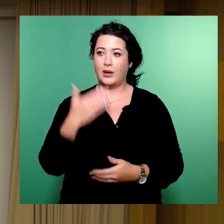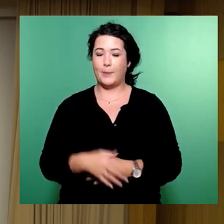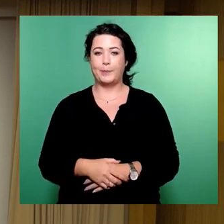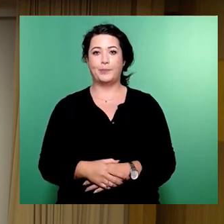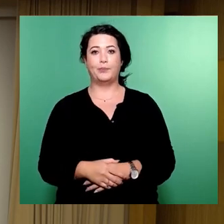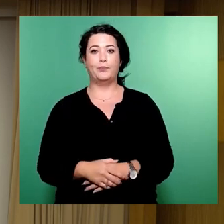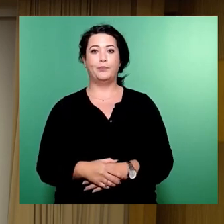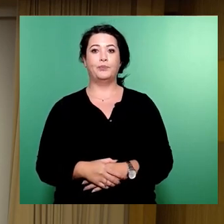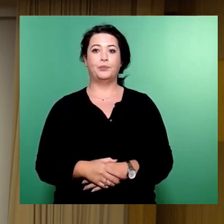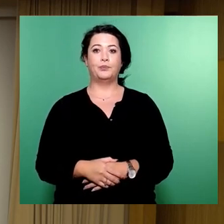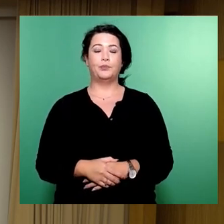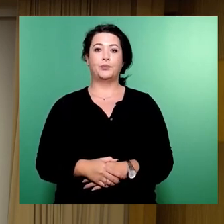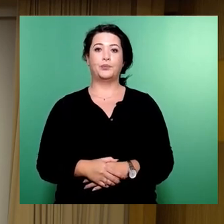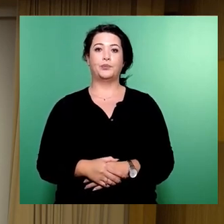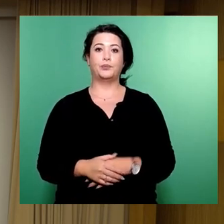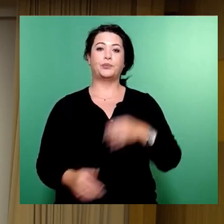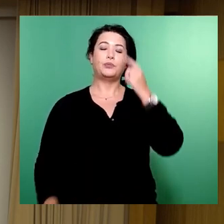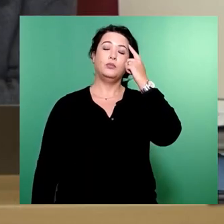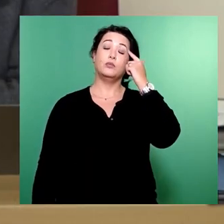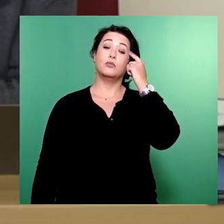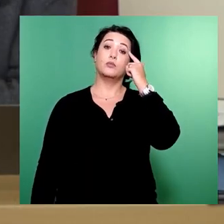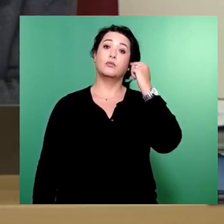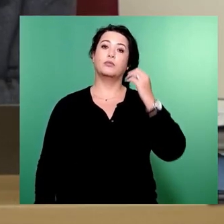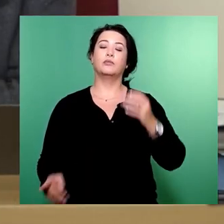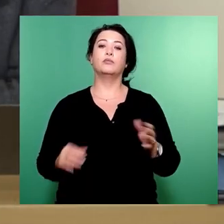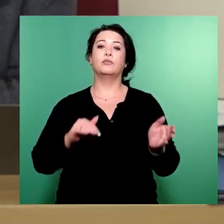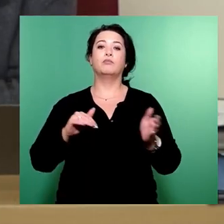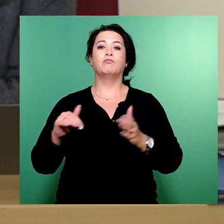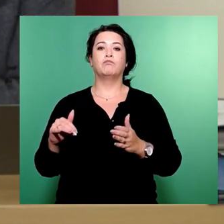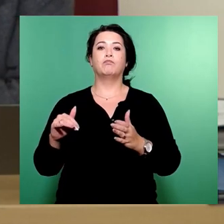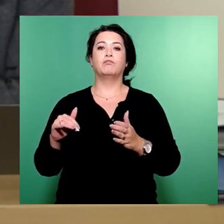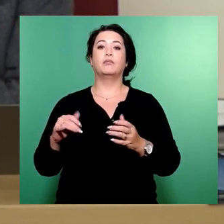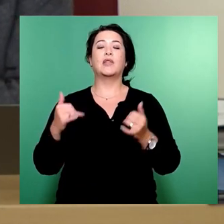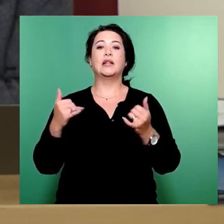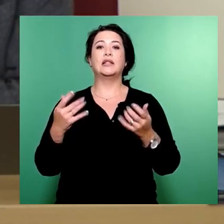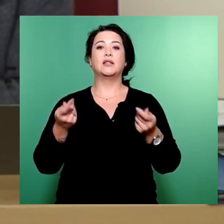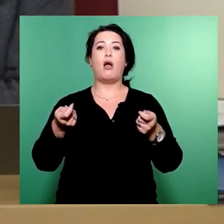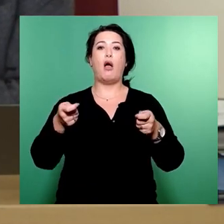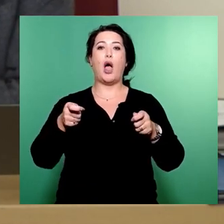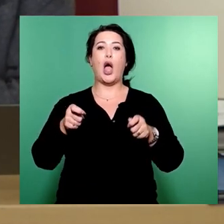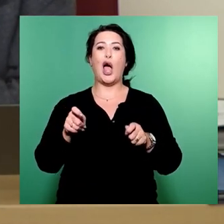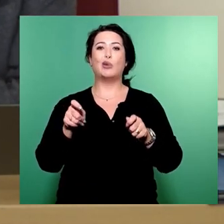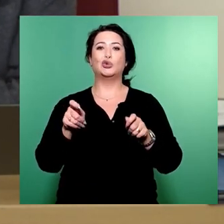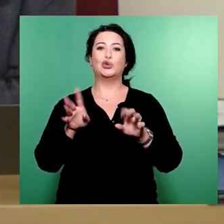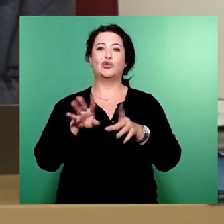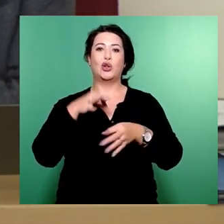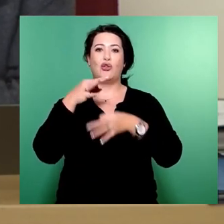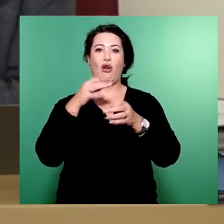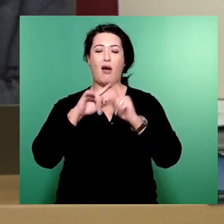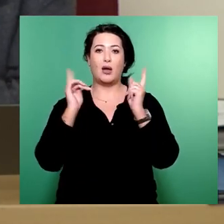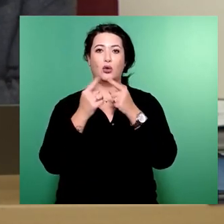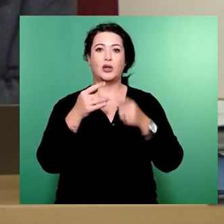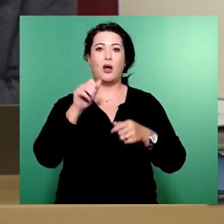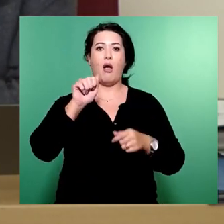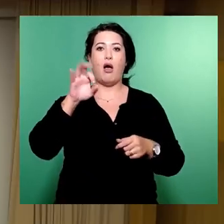Damit kommen wir zu dem Abschluss der Fragerunde. AfD-Fraktion, Herr